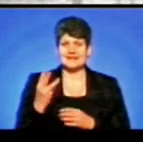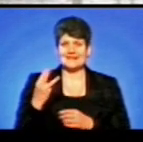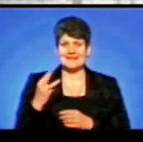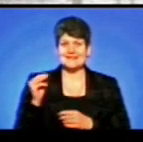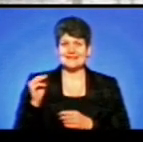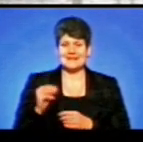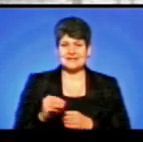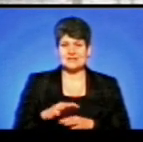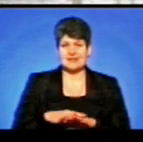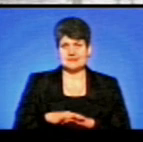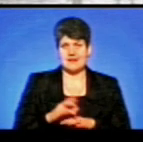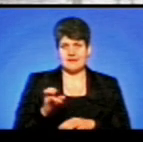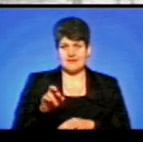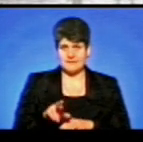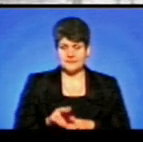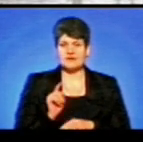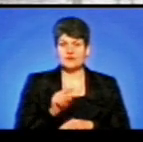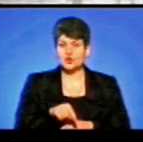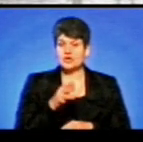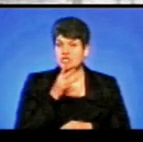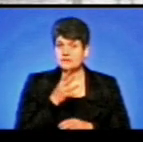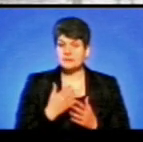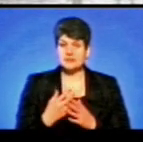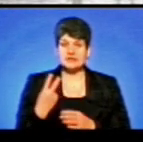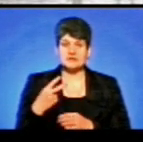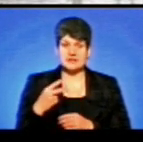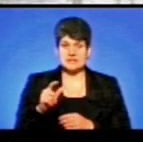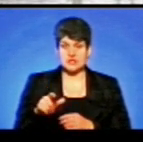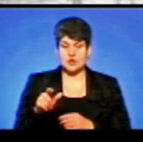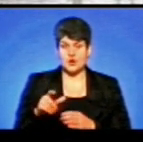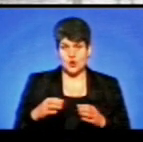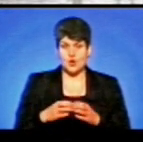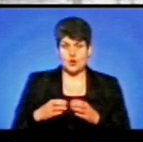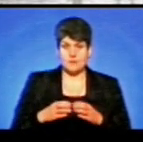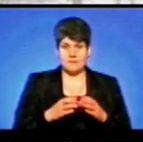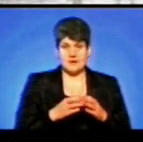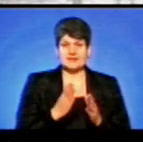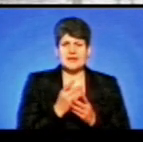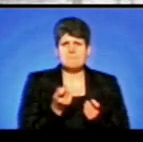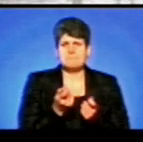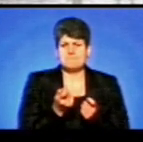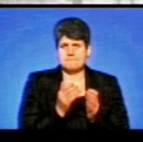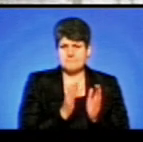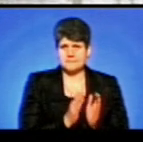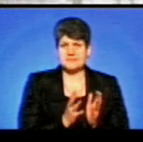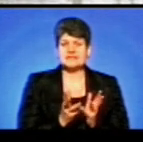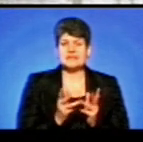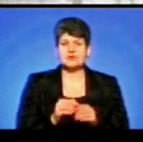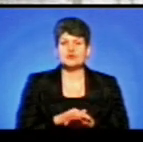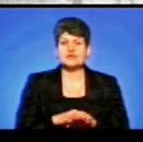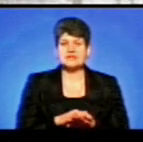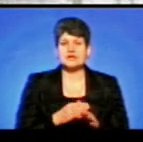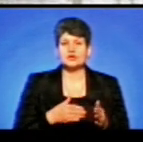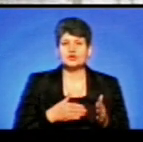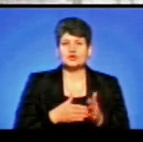тисяч населення. В той же час близько 20 громад у нас відносяться до категорії малочисельних із кількістю населення